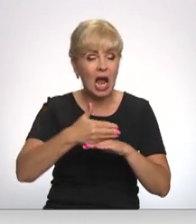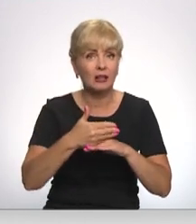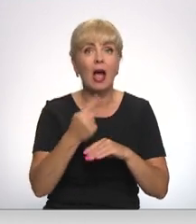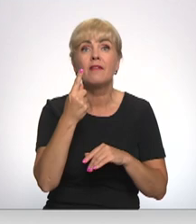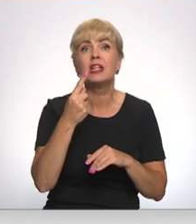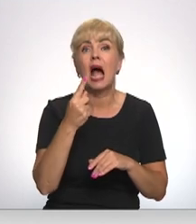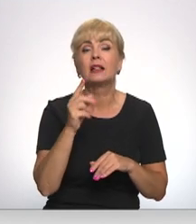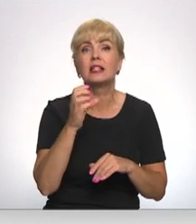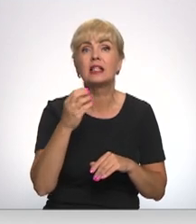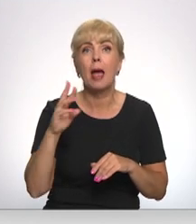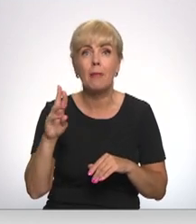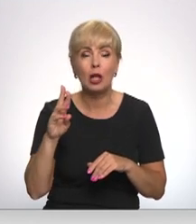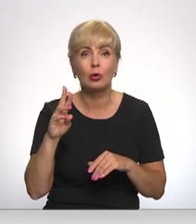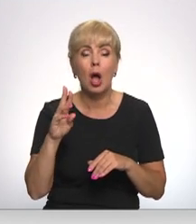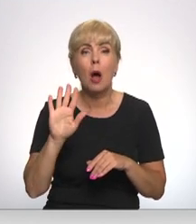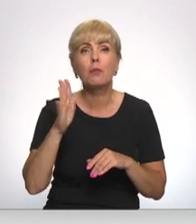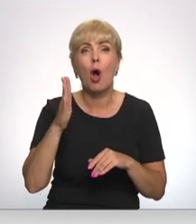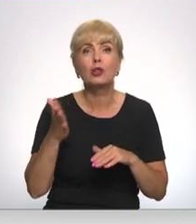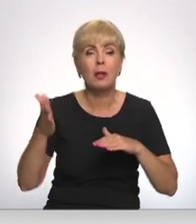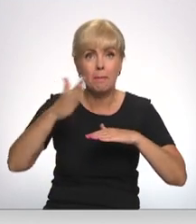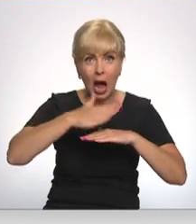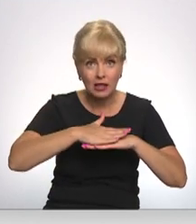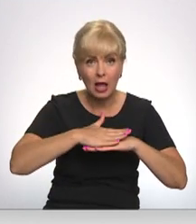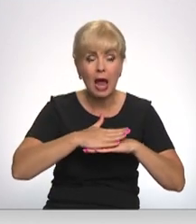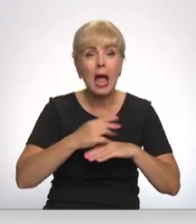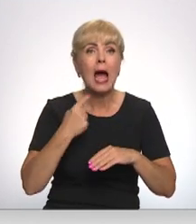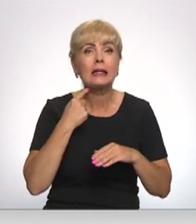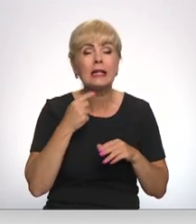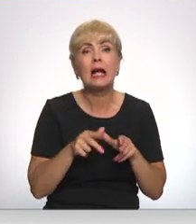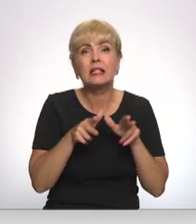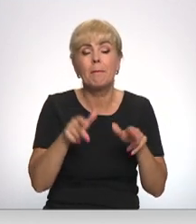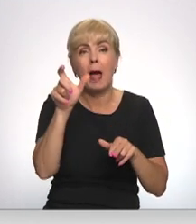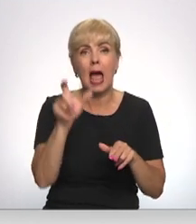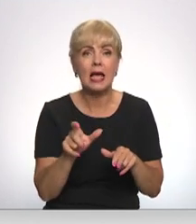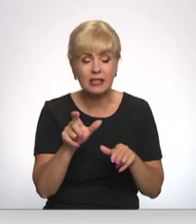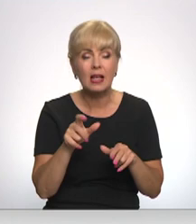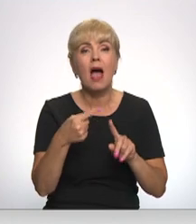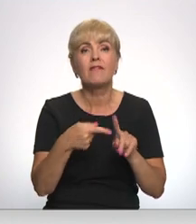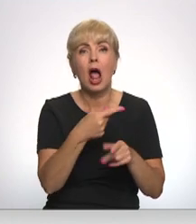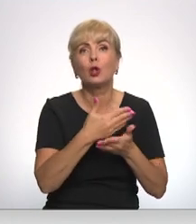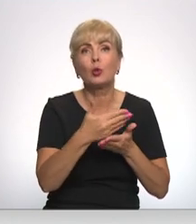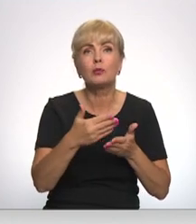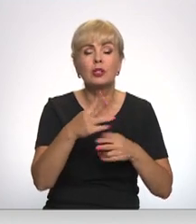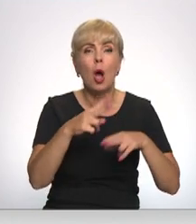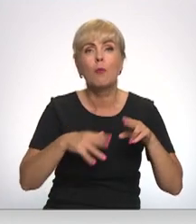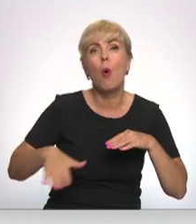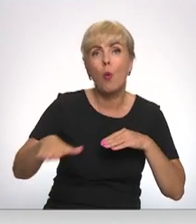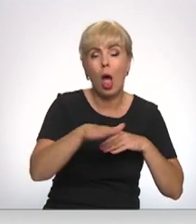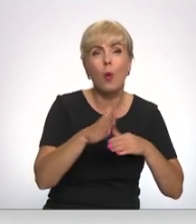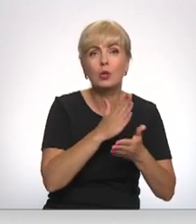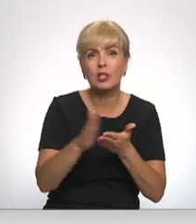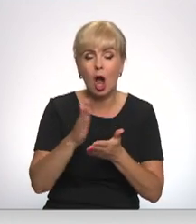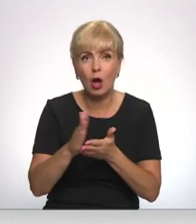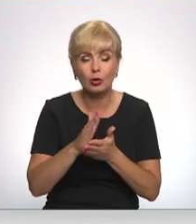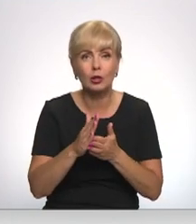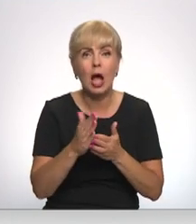viena centimetra bronzas pārklājums. Rīgas mērs arī atklāja, ka tagad turpināsies šī būlaukuma, sakārtošana, cementa